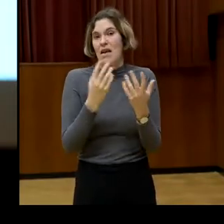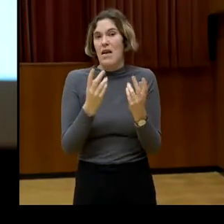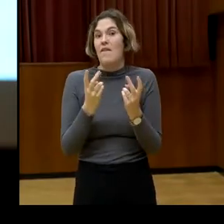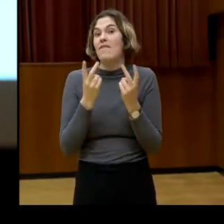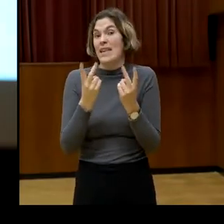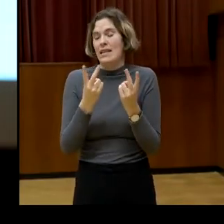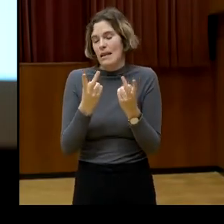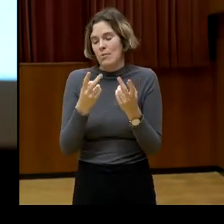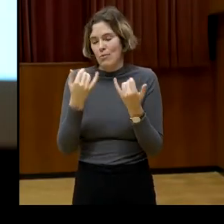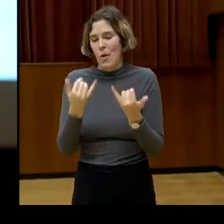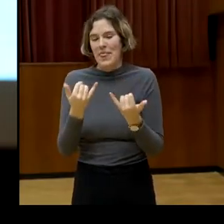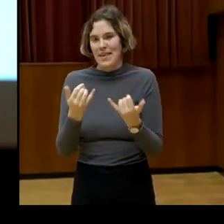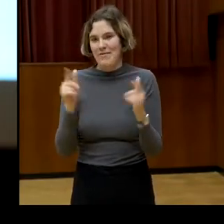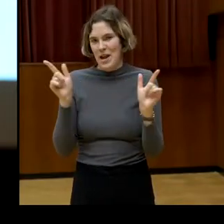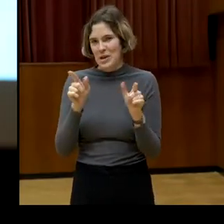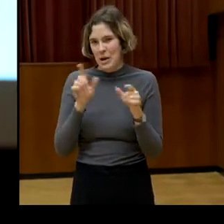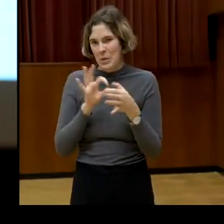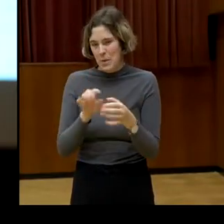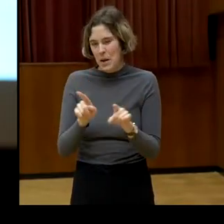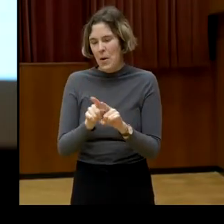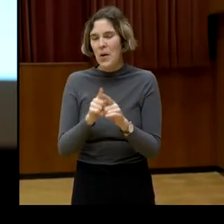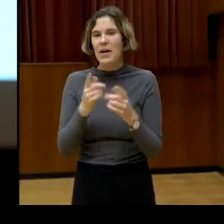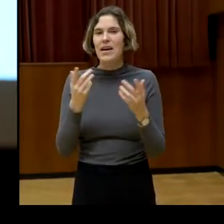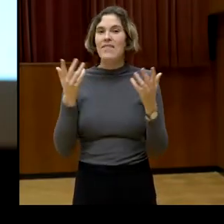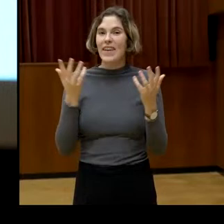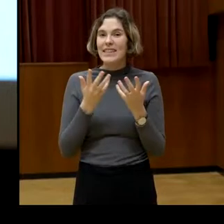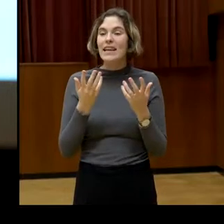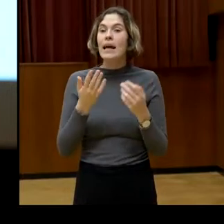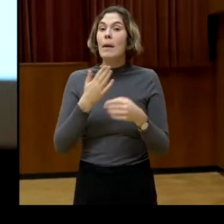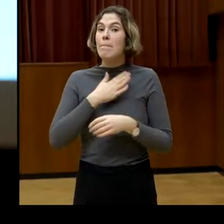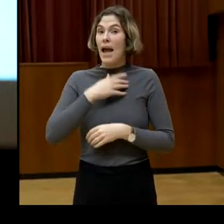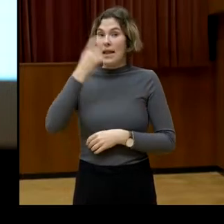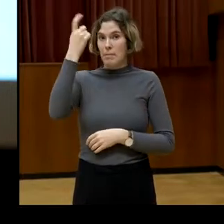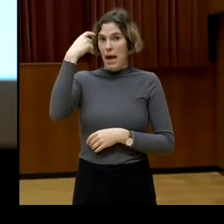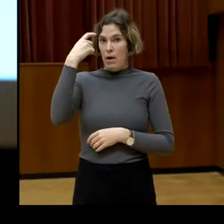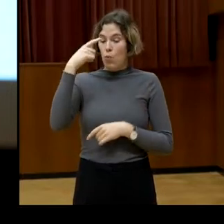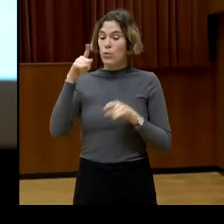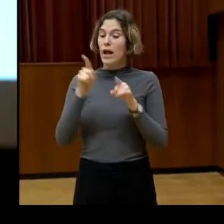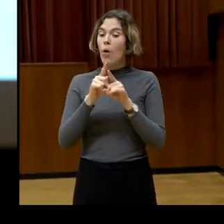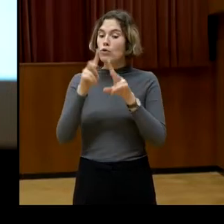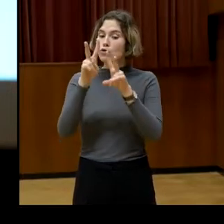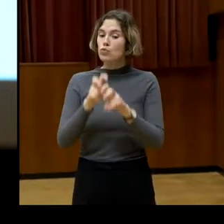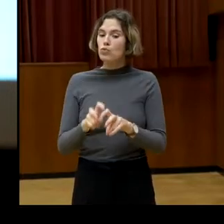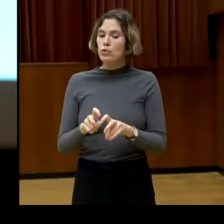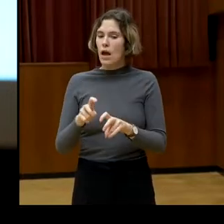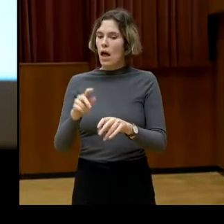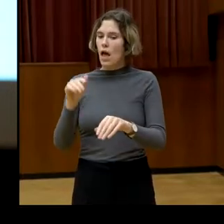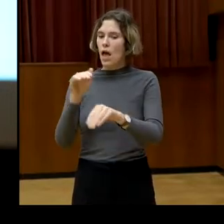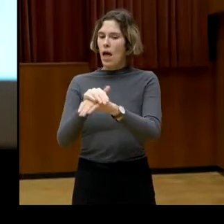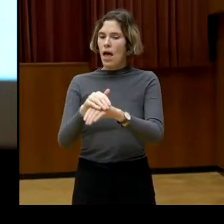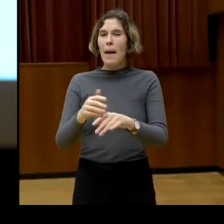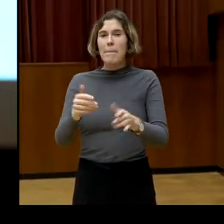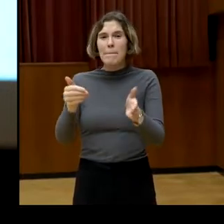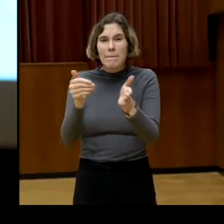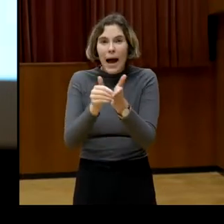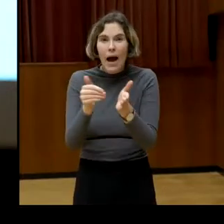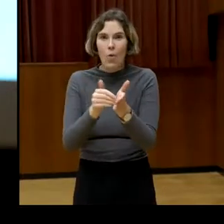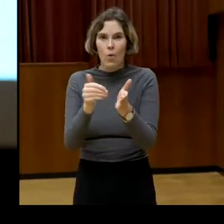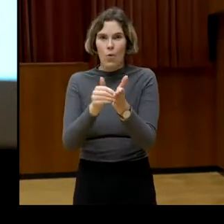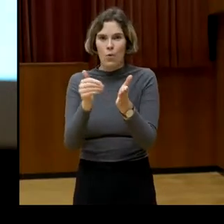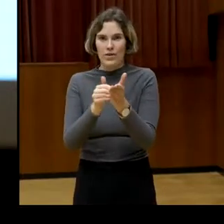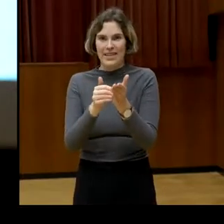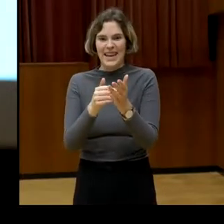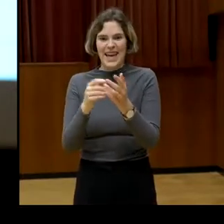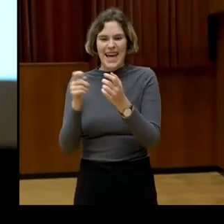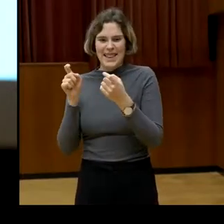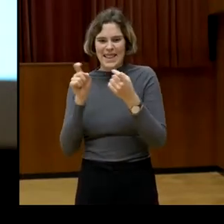Veranstaltung ist. Was es meiner Sicht und aus Sicht der Studie heraus unbedingt braucht, sind Diskussionen zu den Schnittstellen von